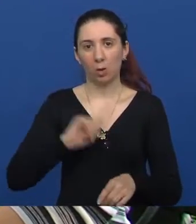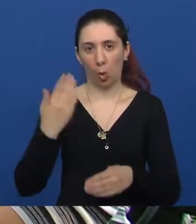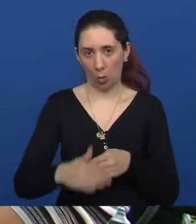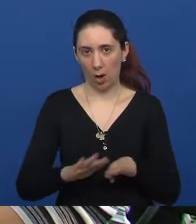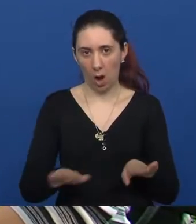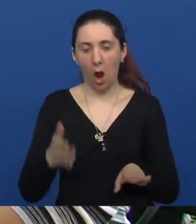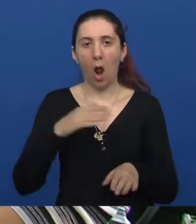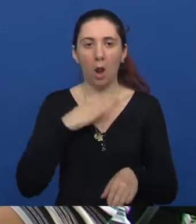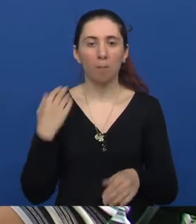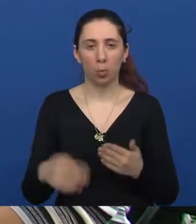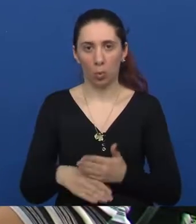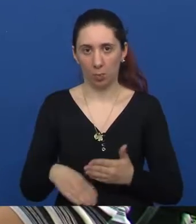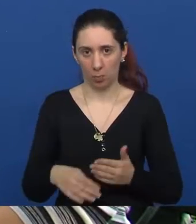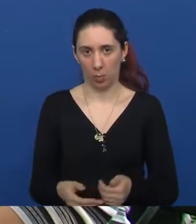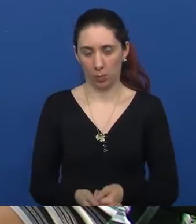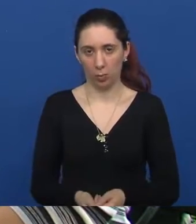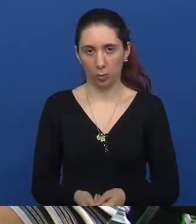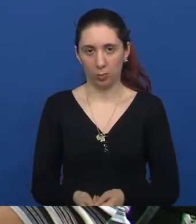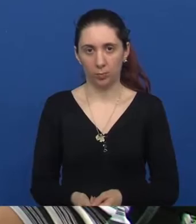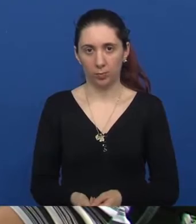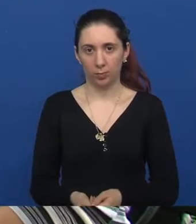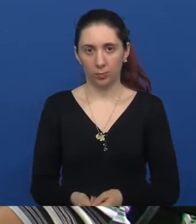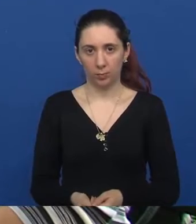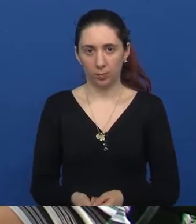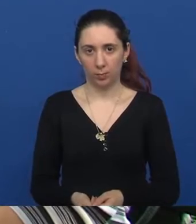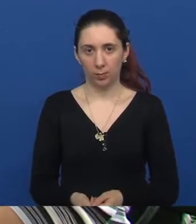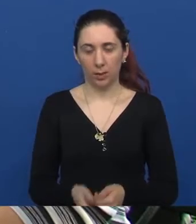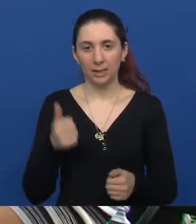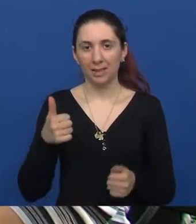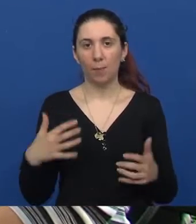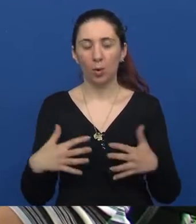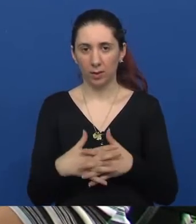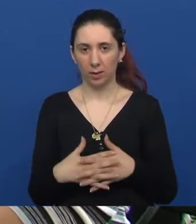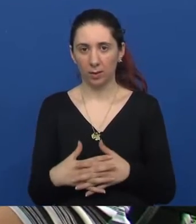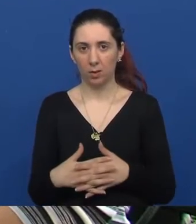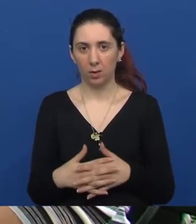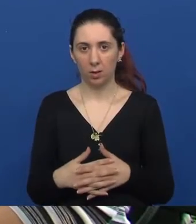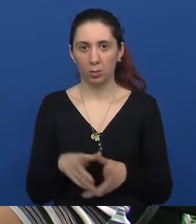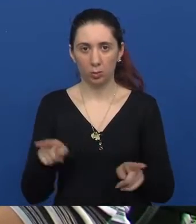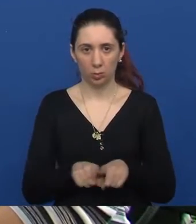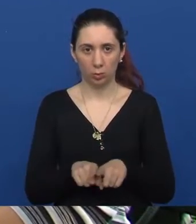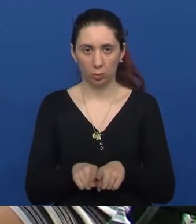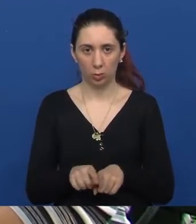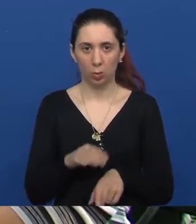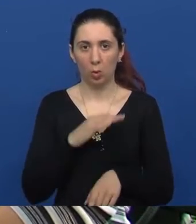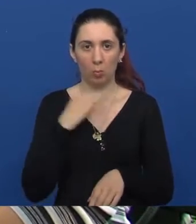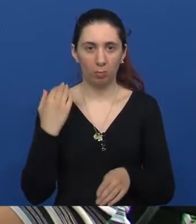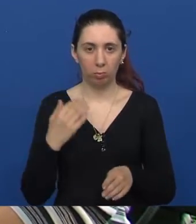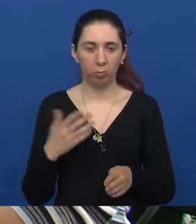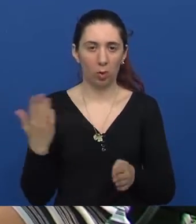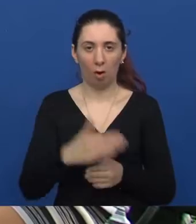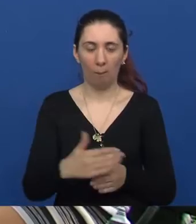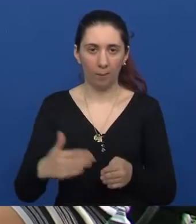ali je puno pomoglo. Što se tiče samog grada, tu su isto još uvijek brojne prepreke.